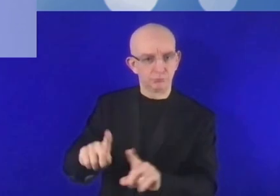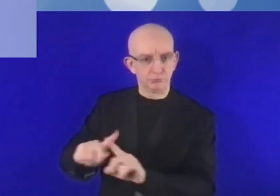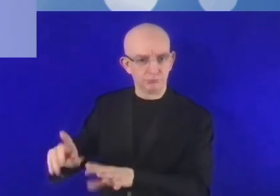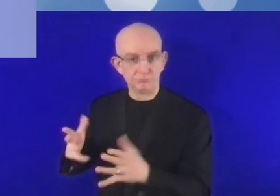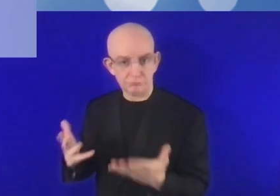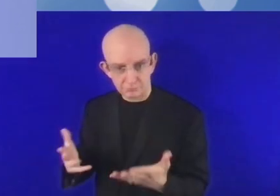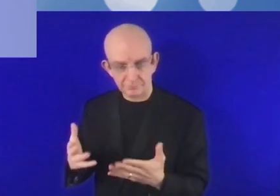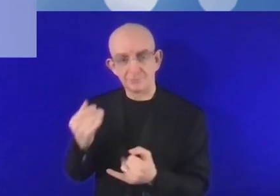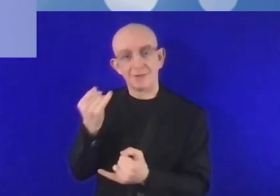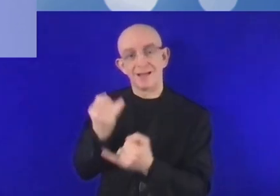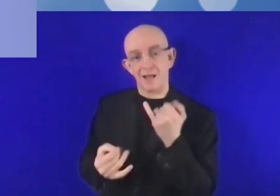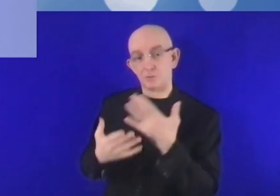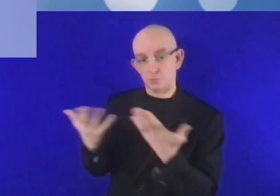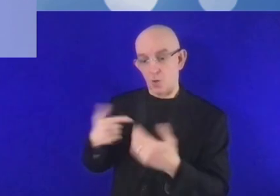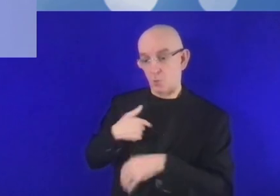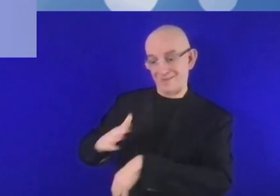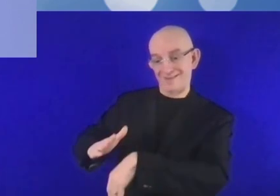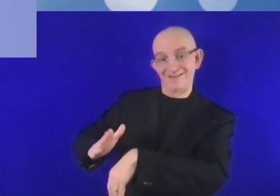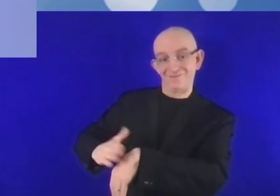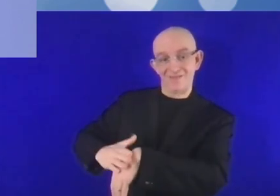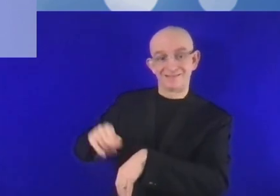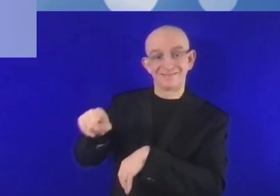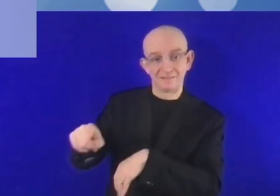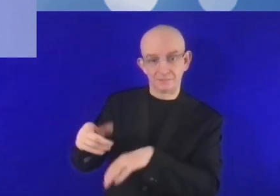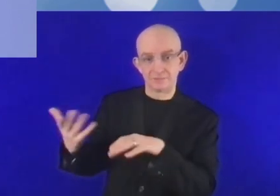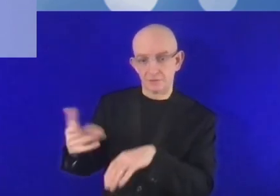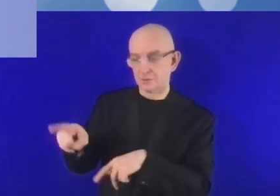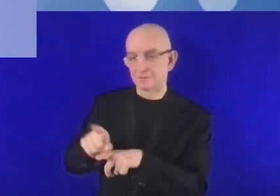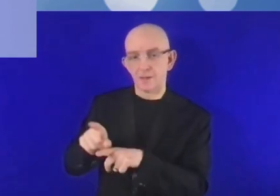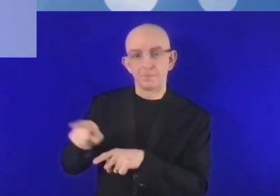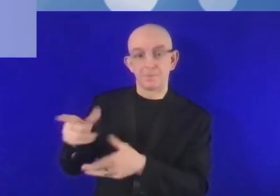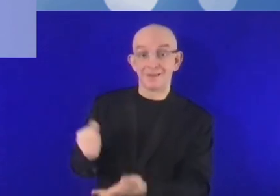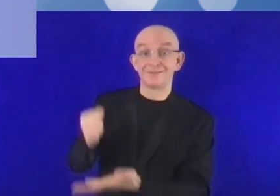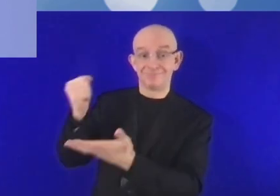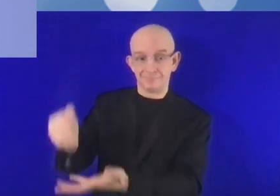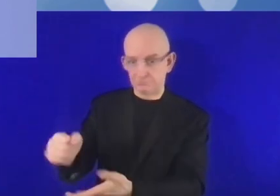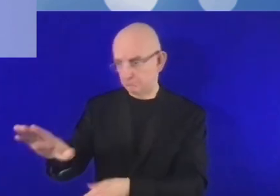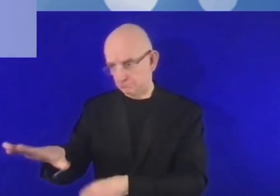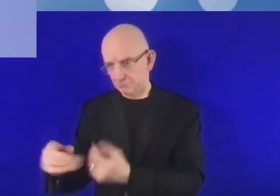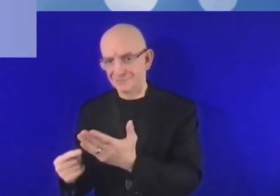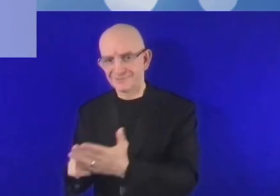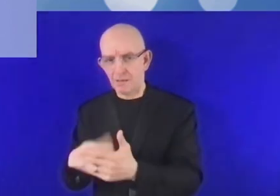taille unique. Il faut s'adapter aux clients.